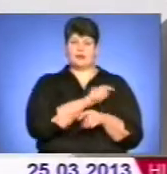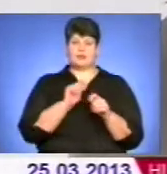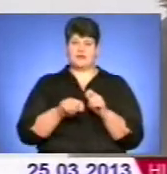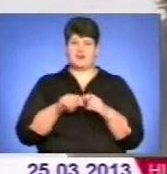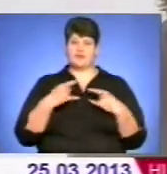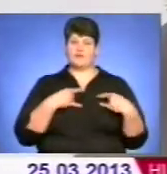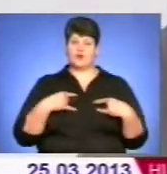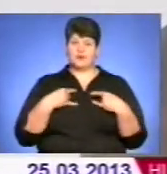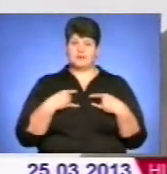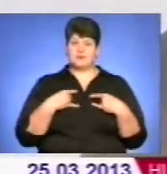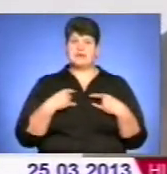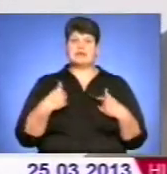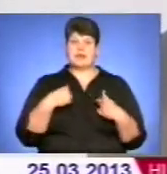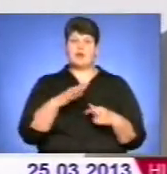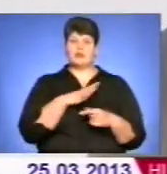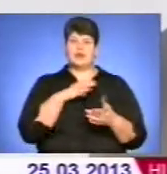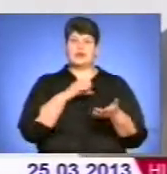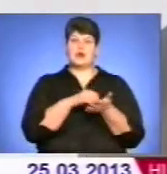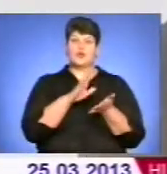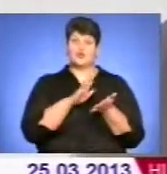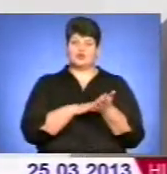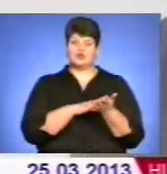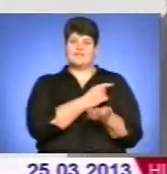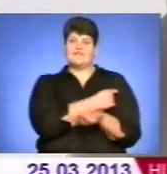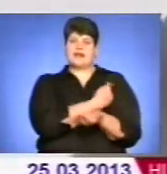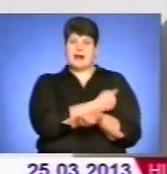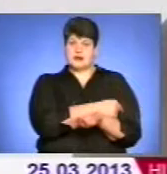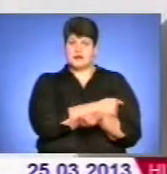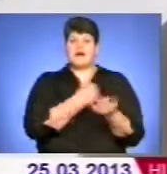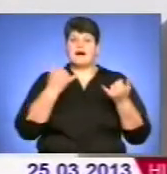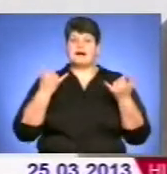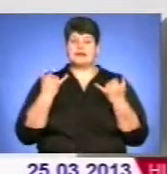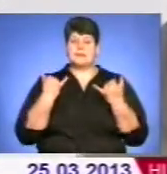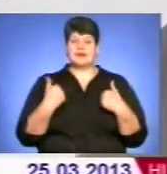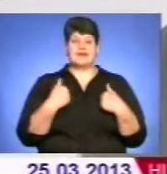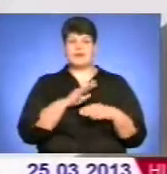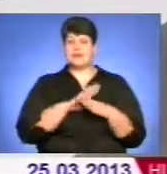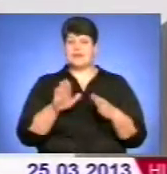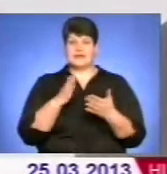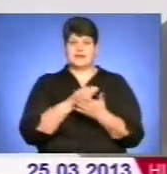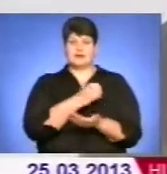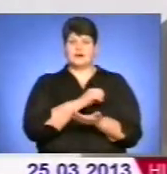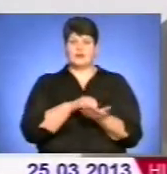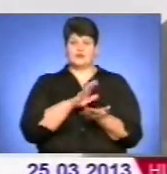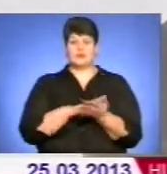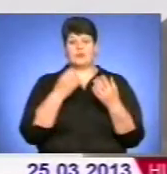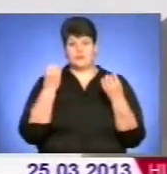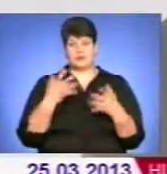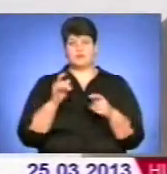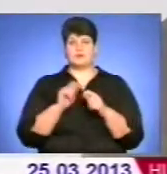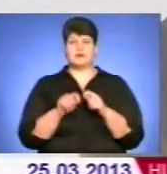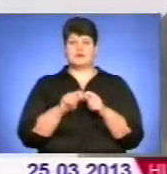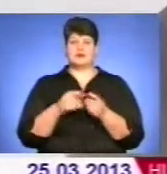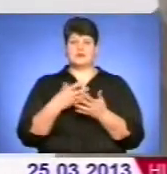Ні, я була на учоті в лікарні, а тепер я не на учоті. А тепер кожен раз я провіряю